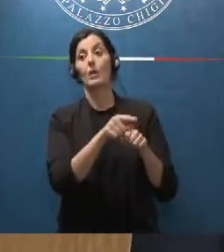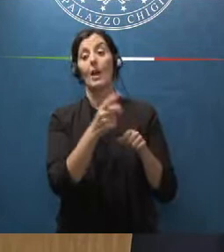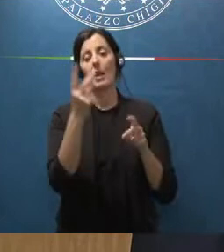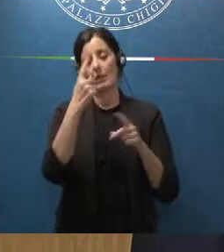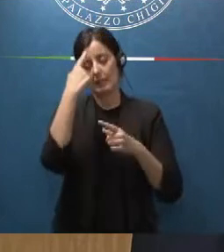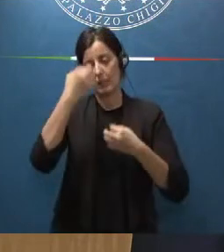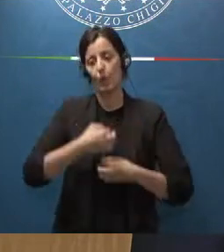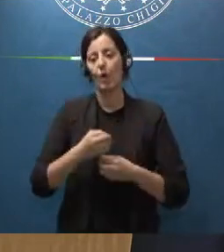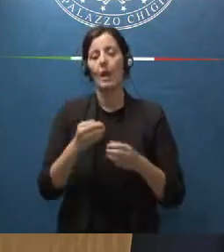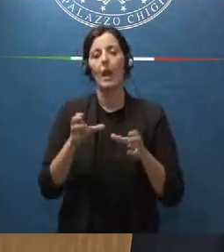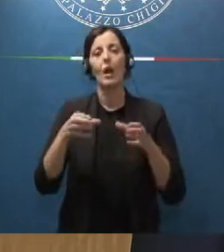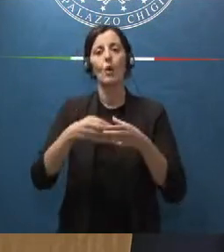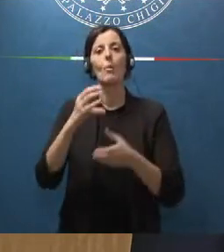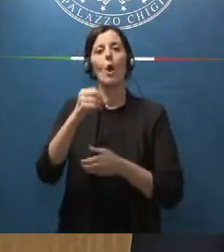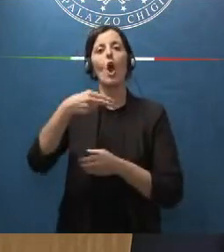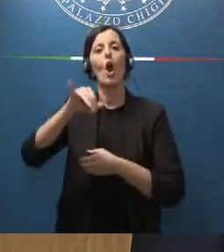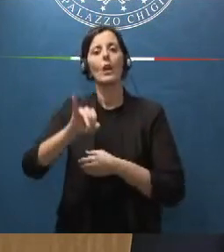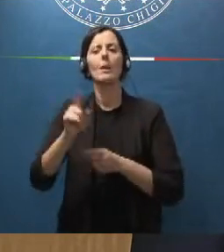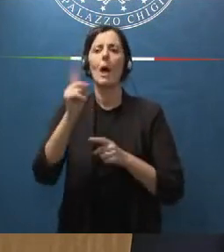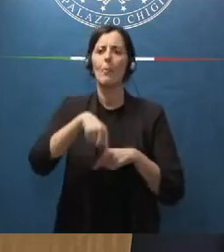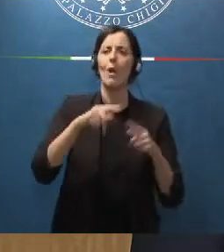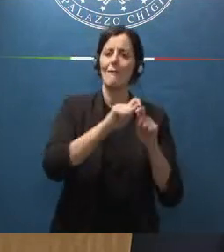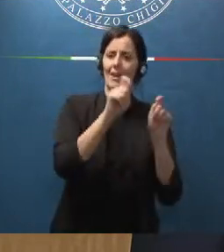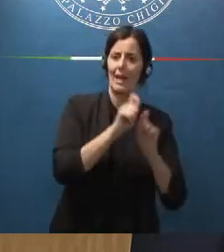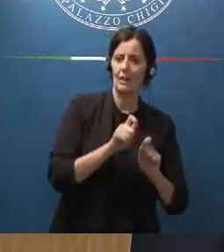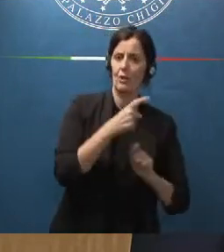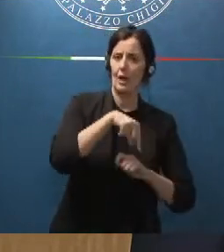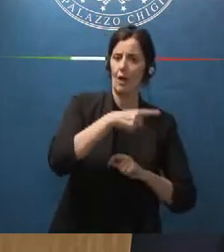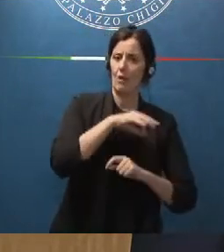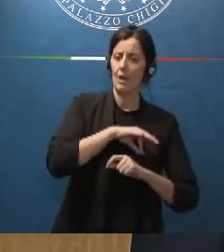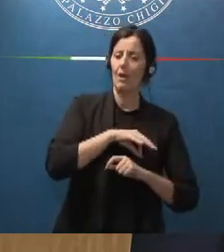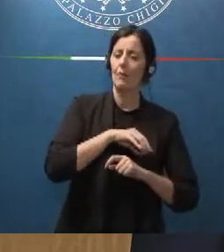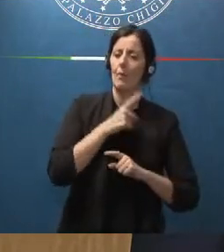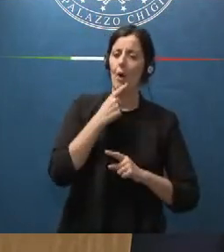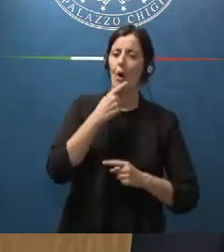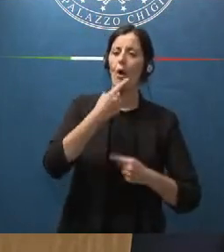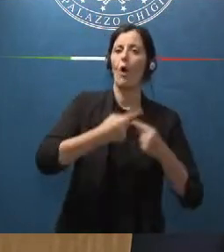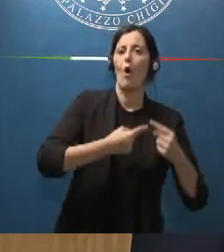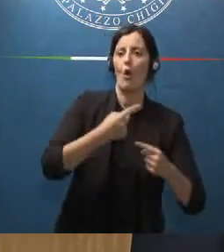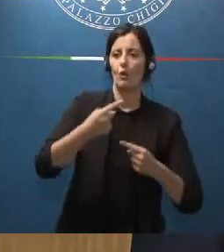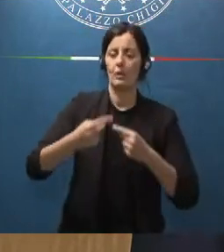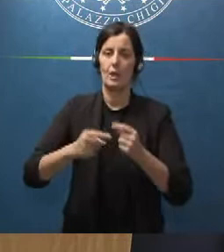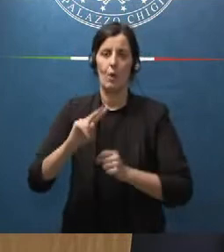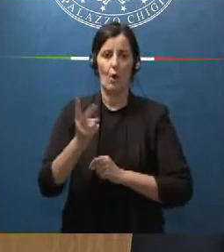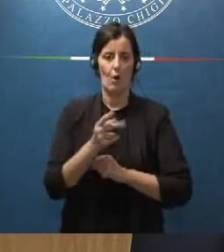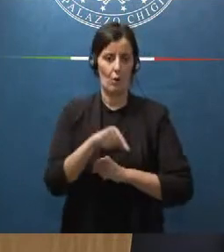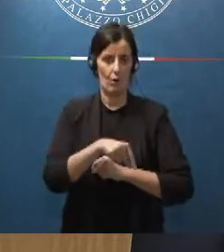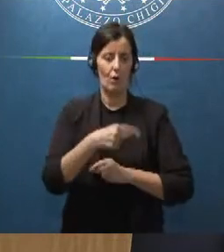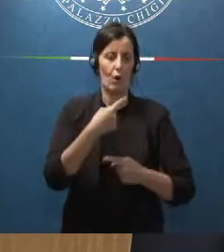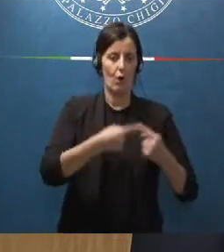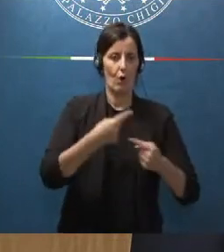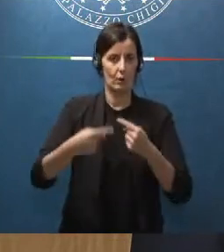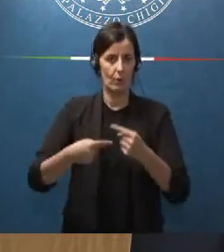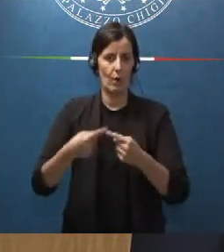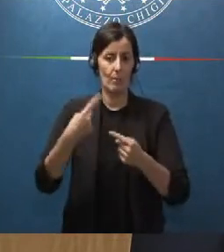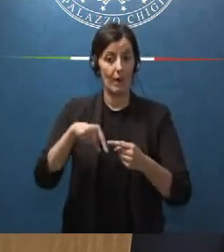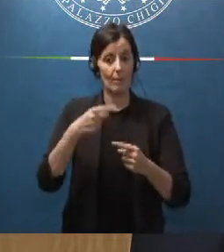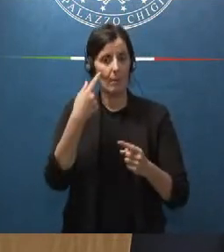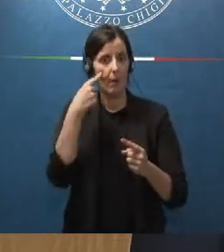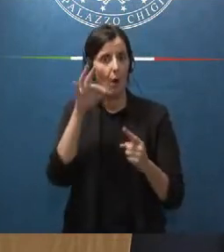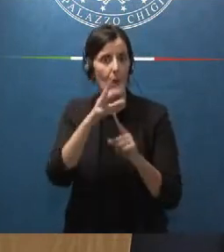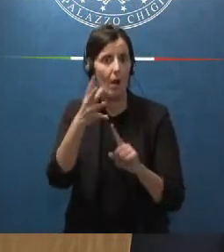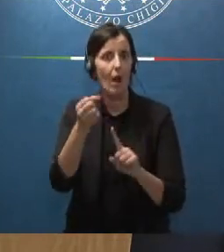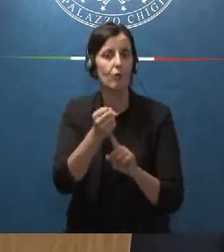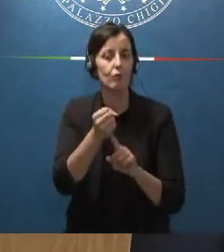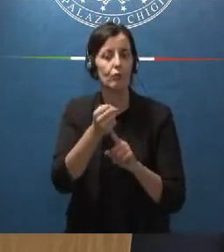persona ma anche le federazioni interessate poi faranno l'altra parte del percorso per completare il raggiungimento degli